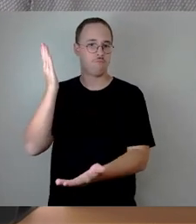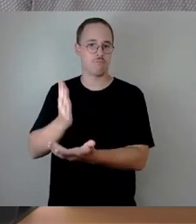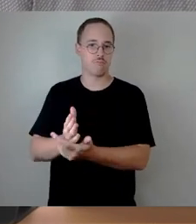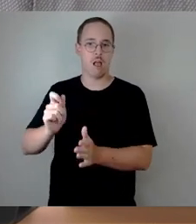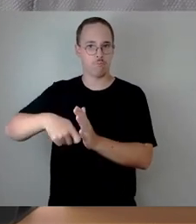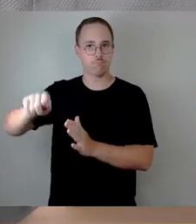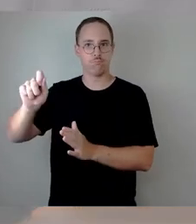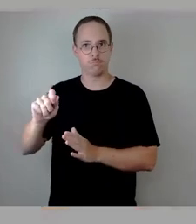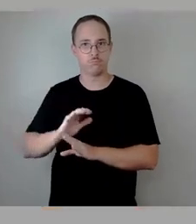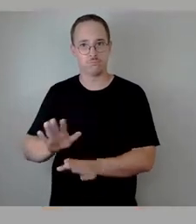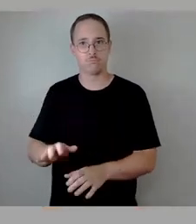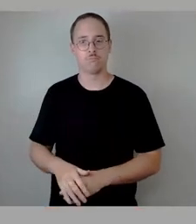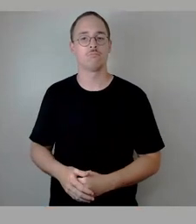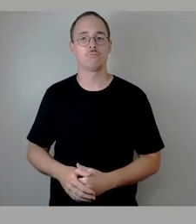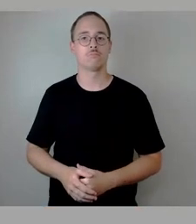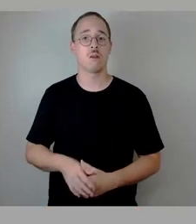So, 15.